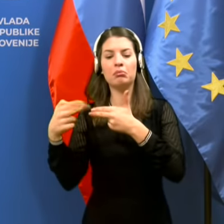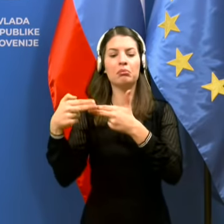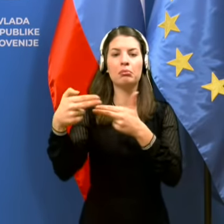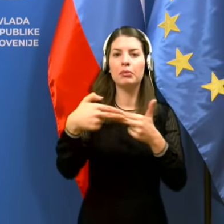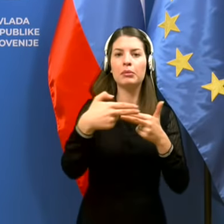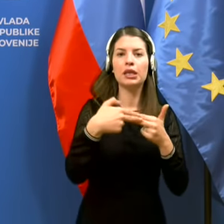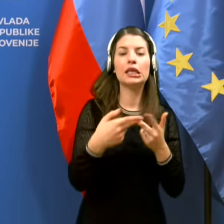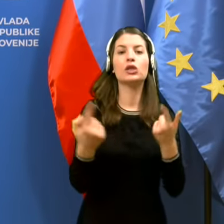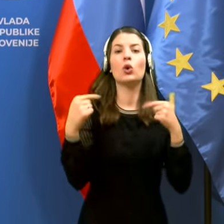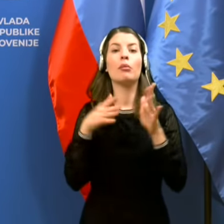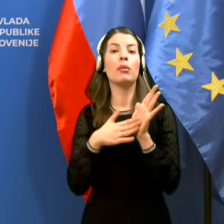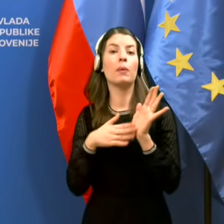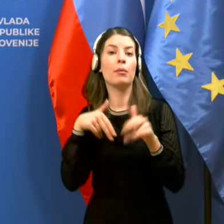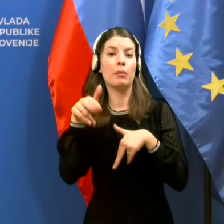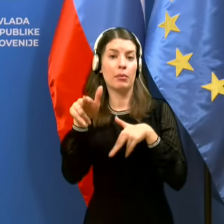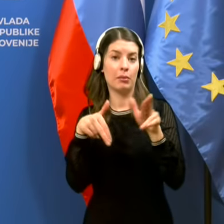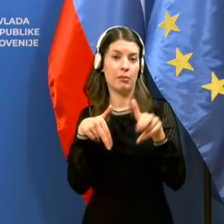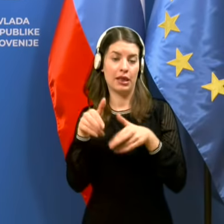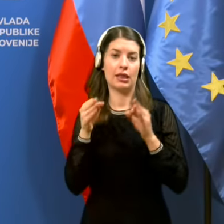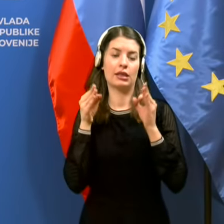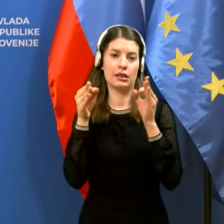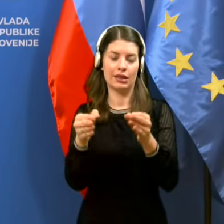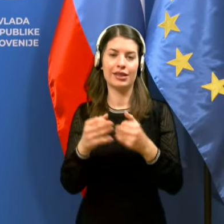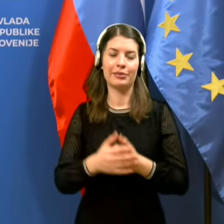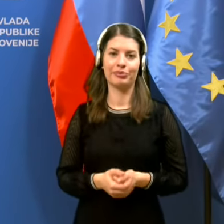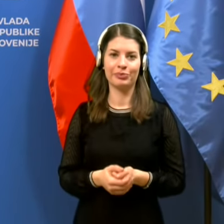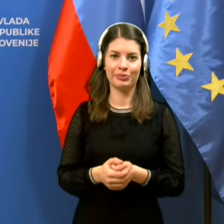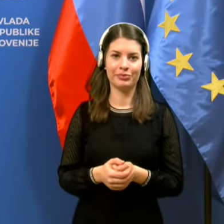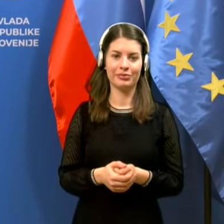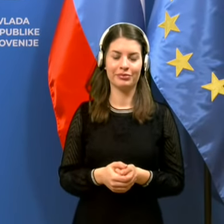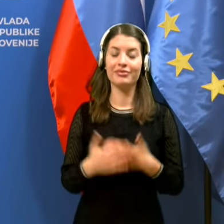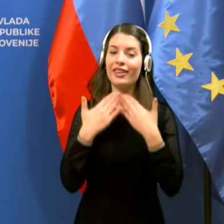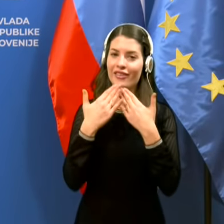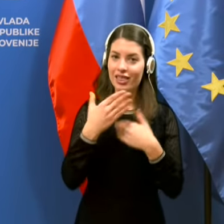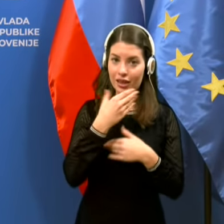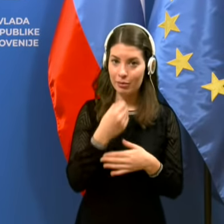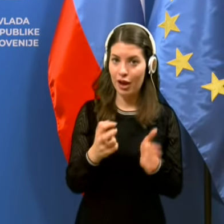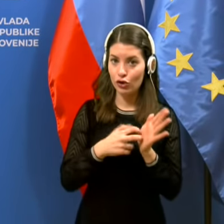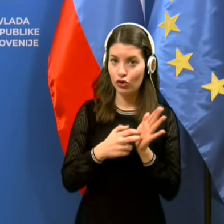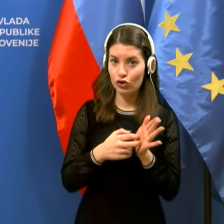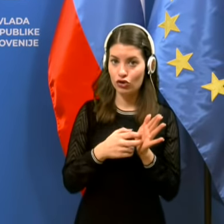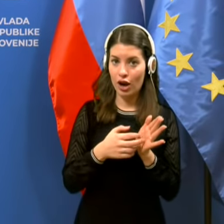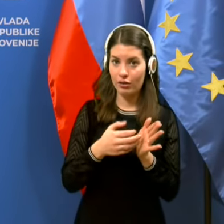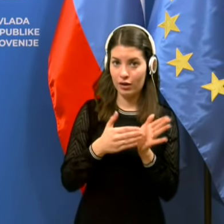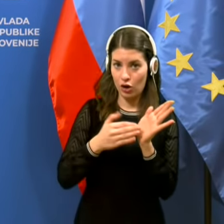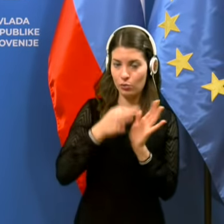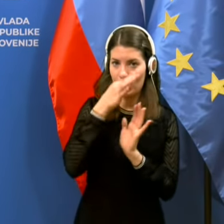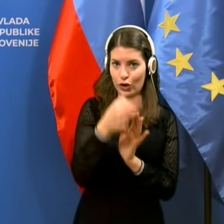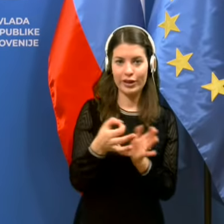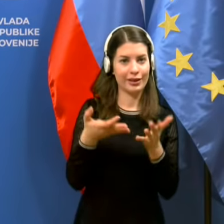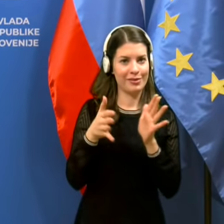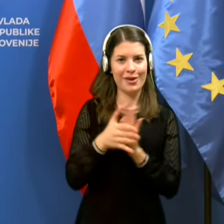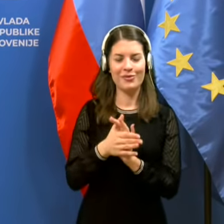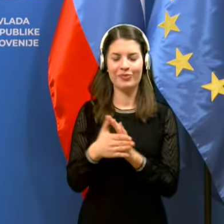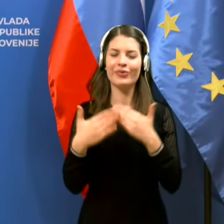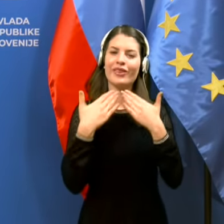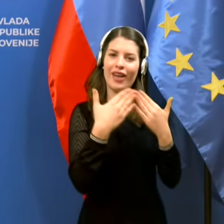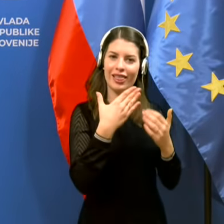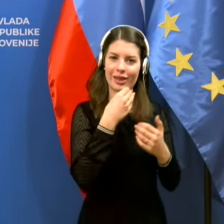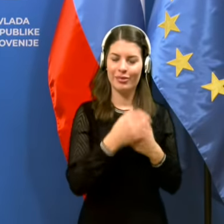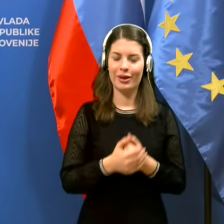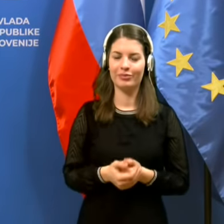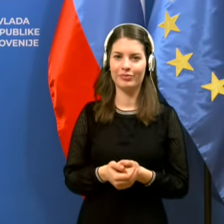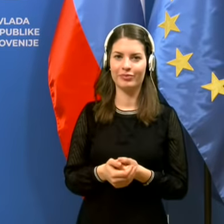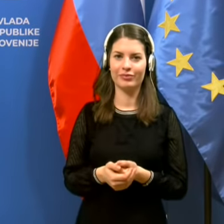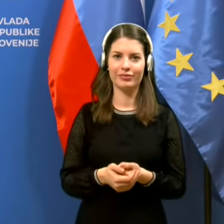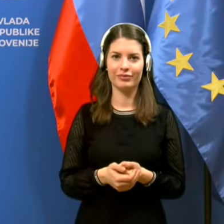ali na prometnih upadnice. Hvala lepa, še kakšno vprašanje? Ni več vprašanj, da je še enkrat hvala.